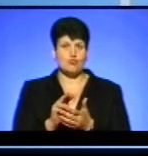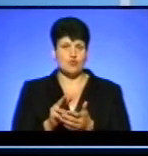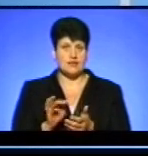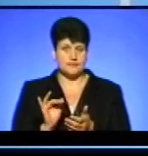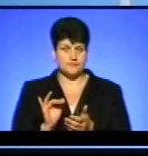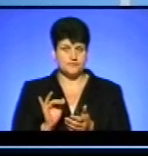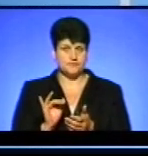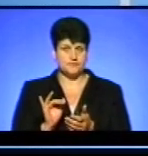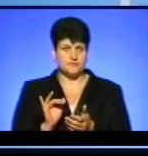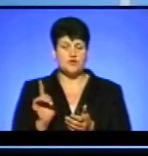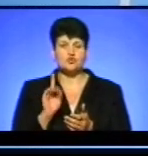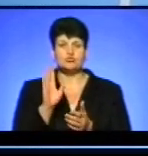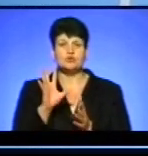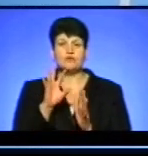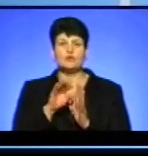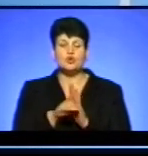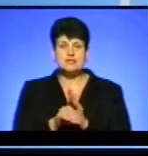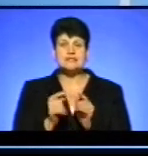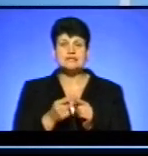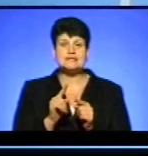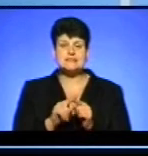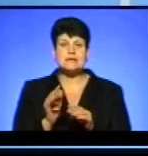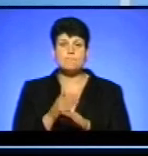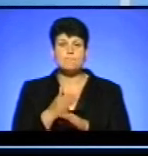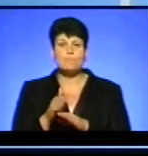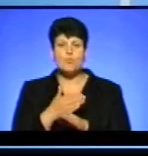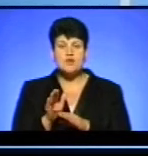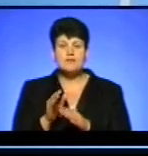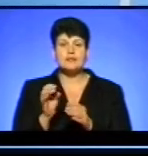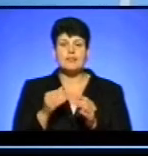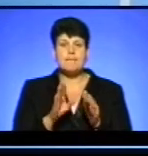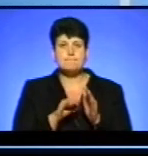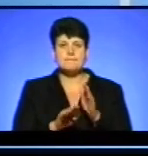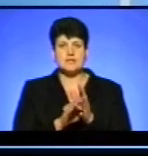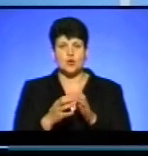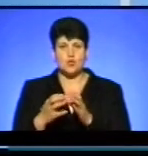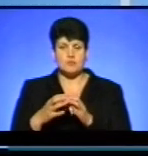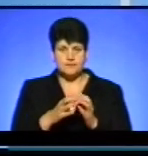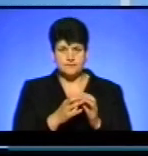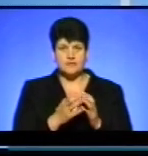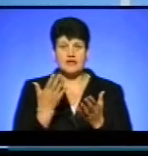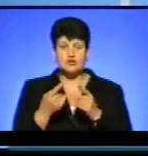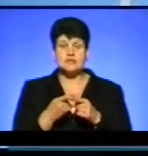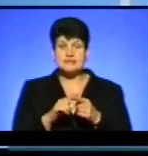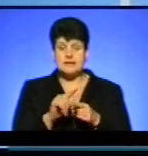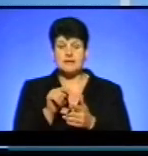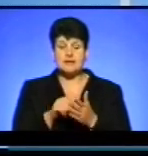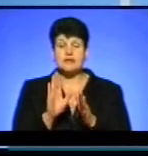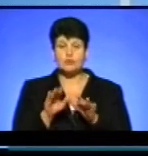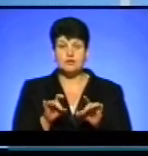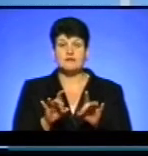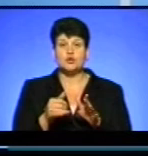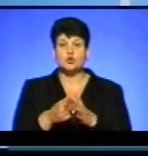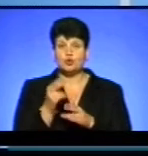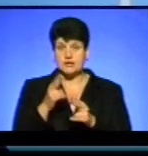Що, власне, буде вноситися – це, власне, поділ на підгрупи. Якщо це питання буде вирішено до кінця